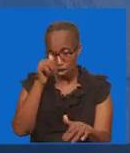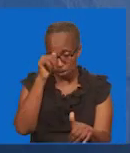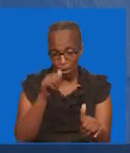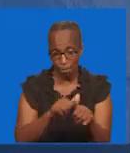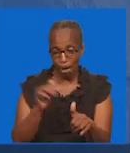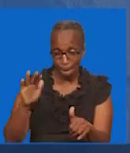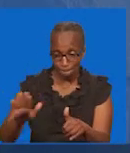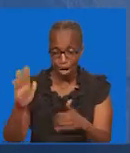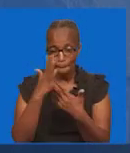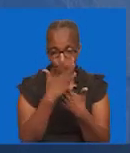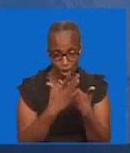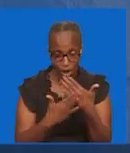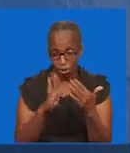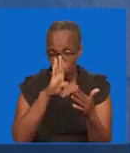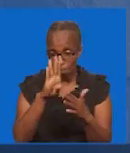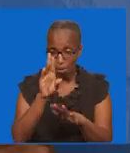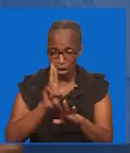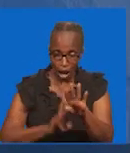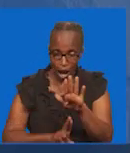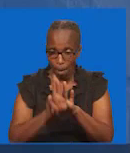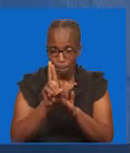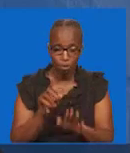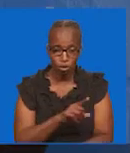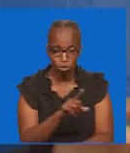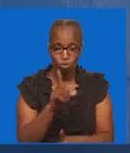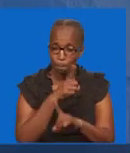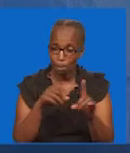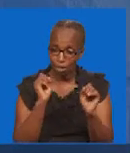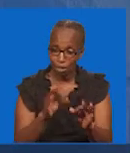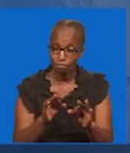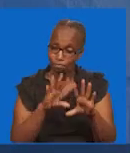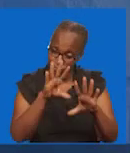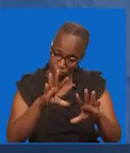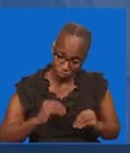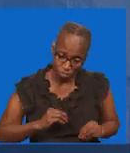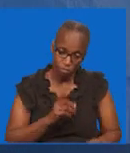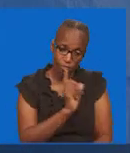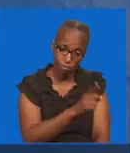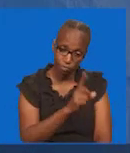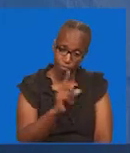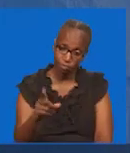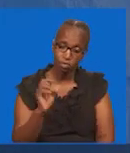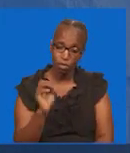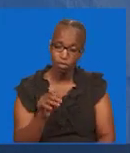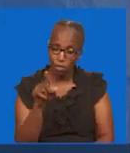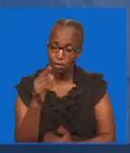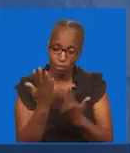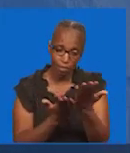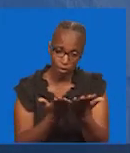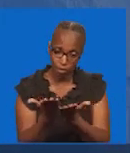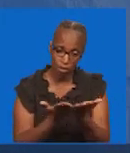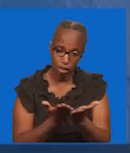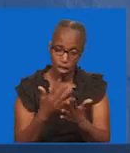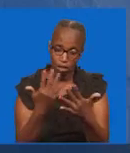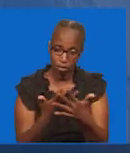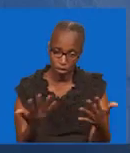Yakuamba Itakuandu Yako Lakini Ukiwaonya Kama Wewe Ni Mutumishu Mali Ukiwaonya